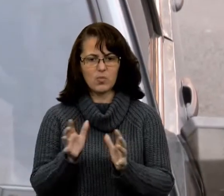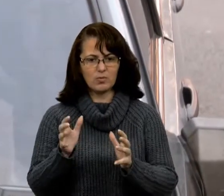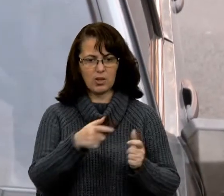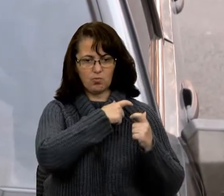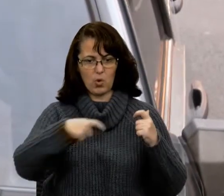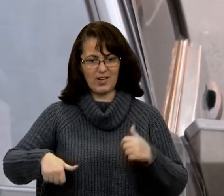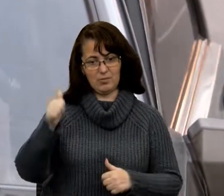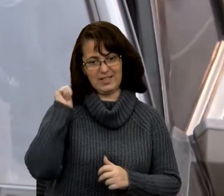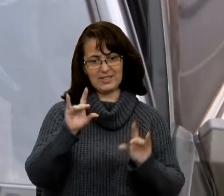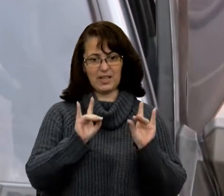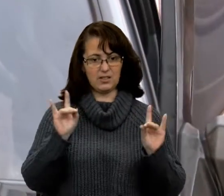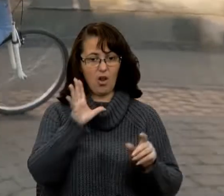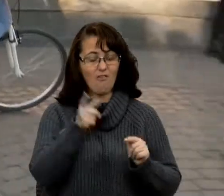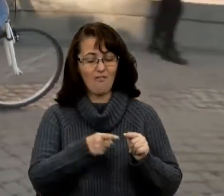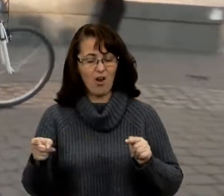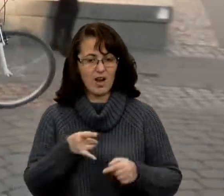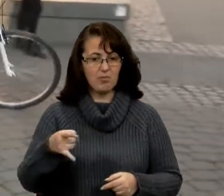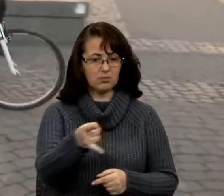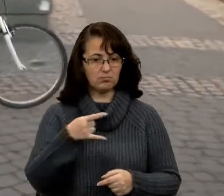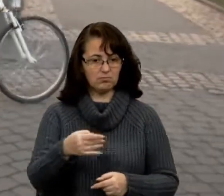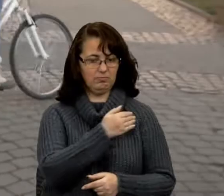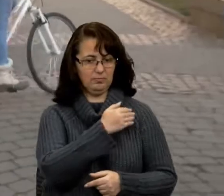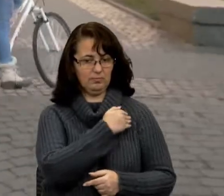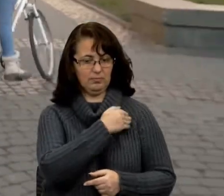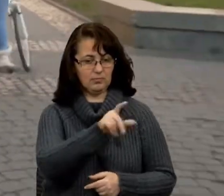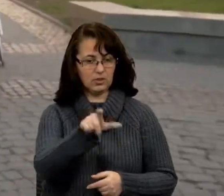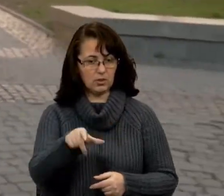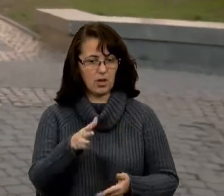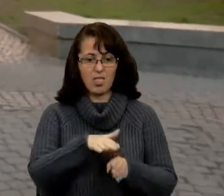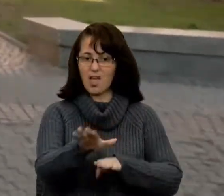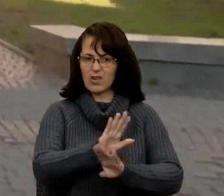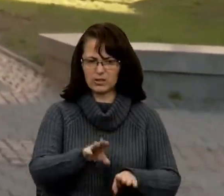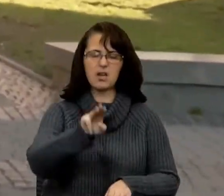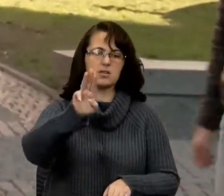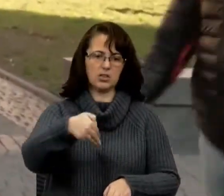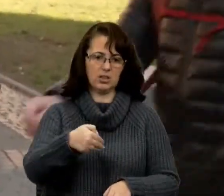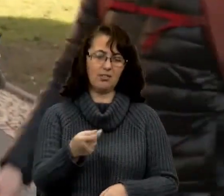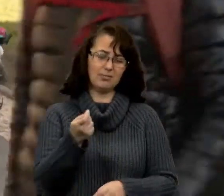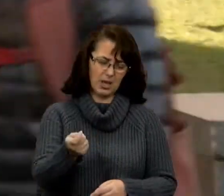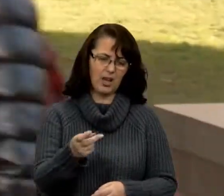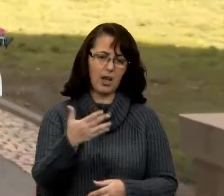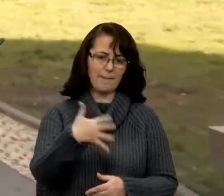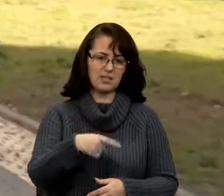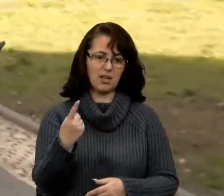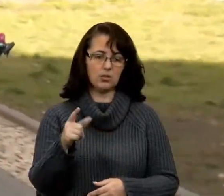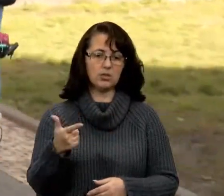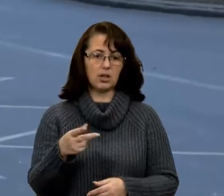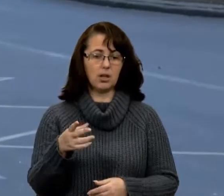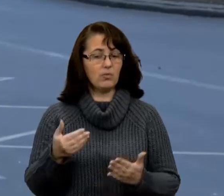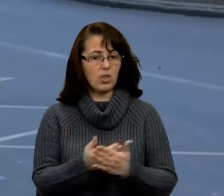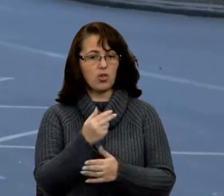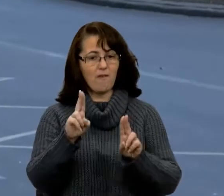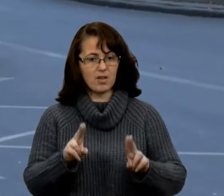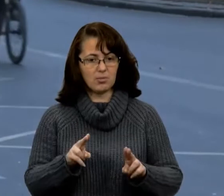під час поїздки, нагадувати пасажирам про них. За недотримання – штраф. Щоправда, мізерний – 51 гривня. Нововведення